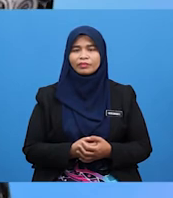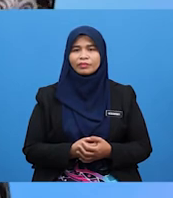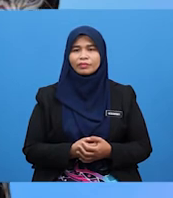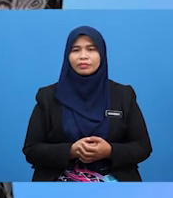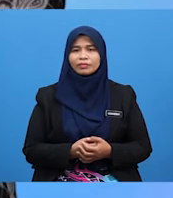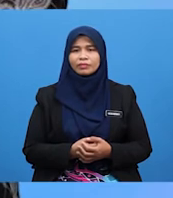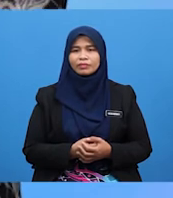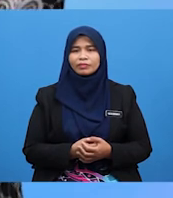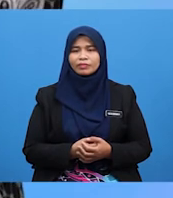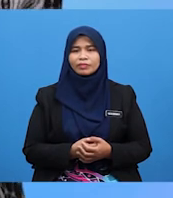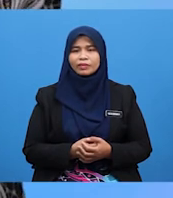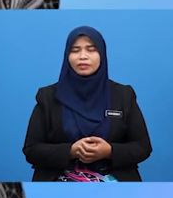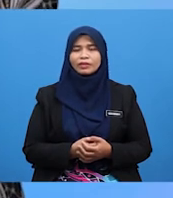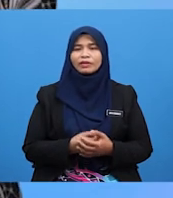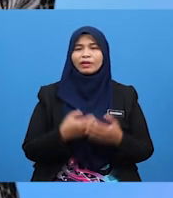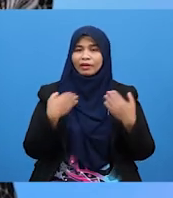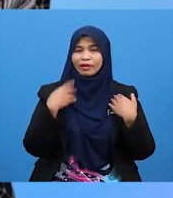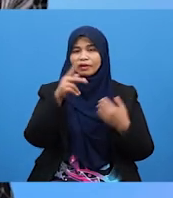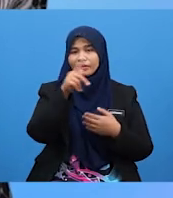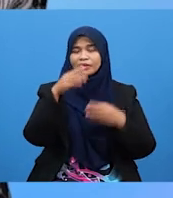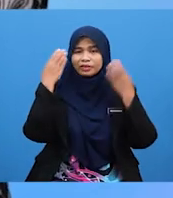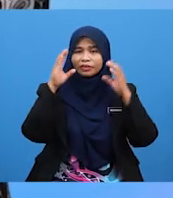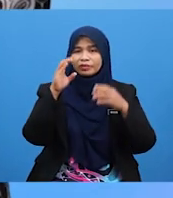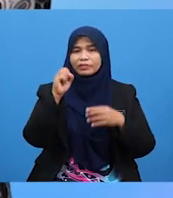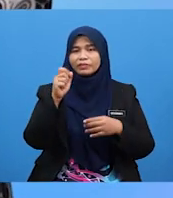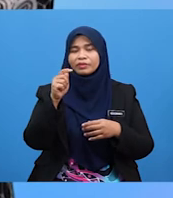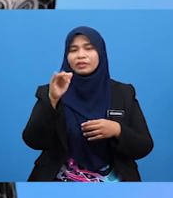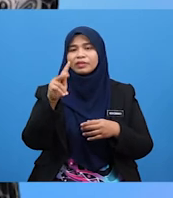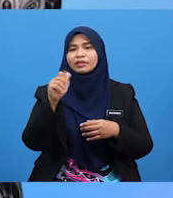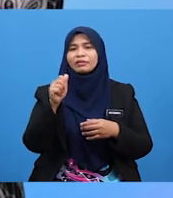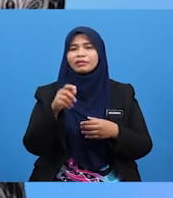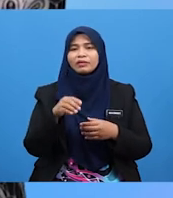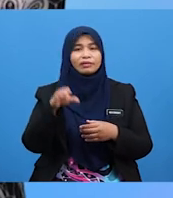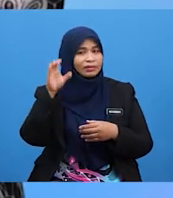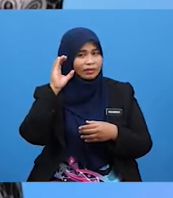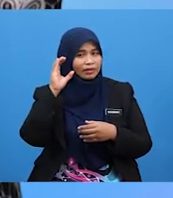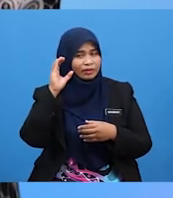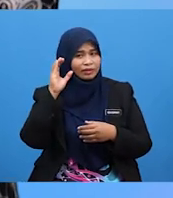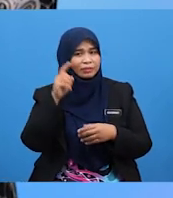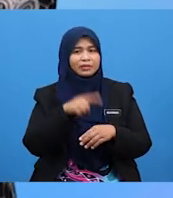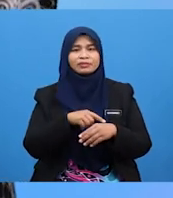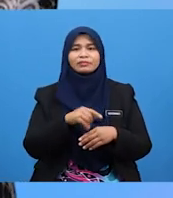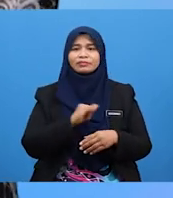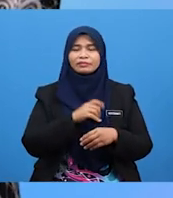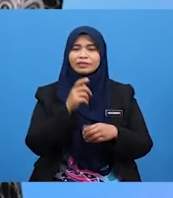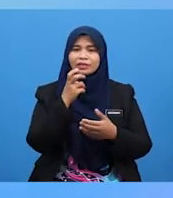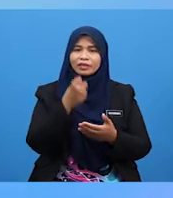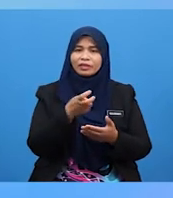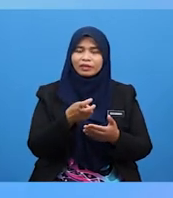Cikgu Cikgu Atikah Adakah Cikgu Atikah Mendengar Sesuatu Semasa Saya Mengetuk Penyangkut Baju Besi Itu